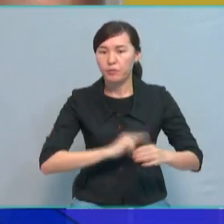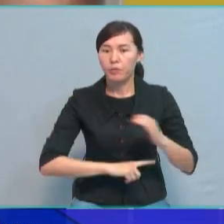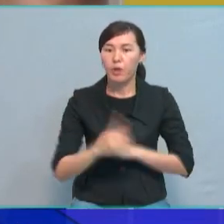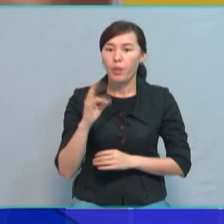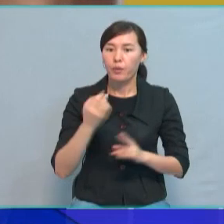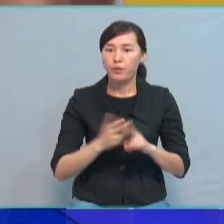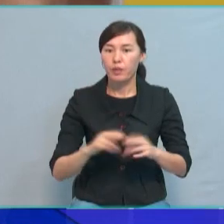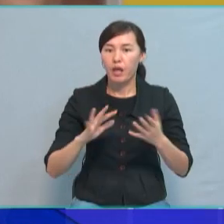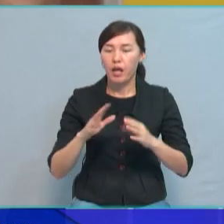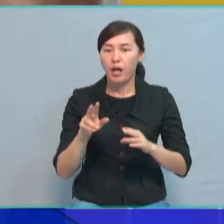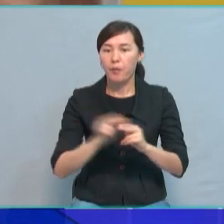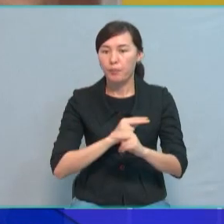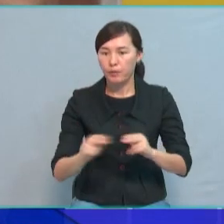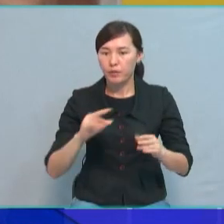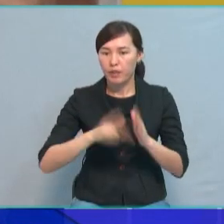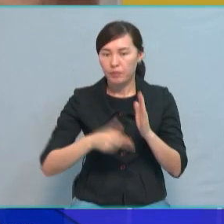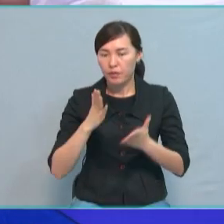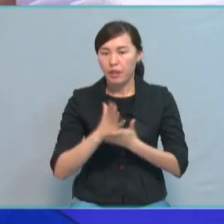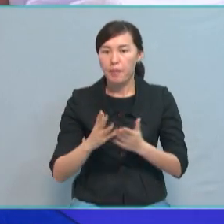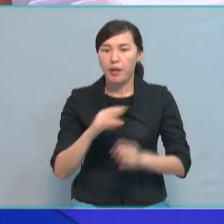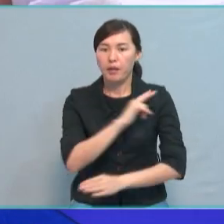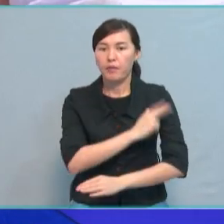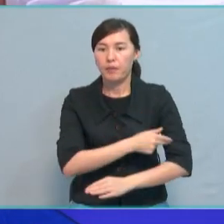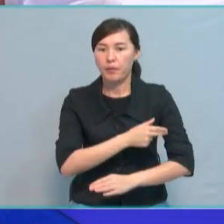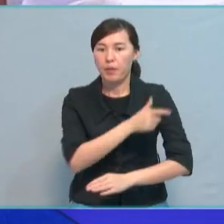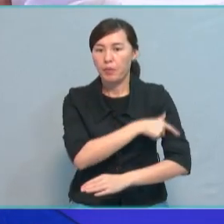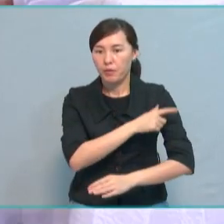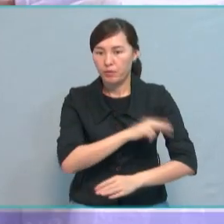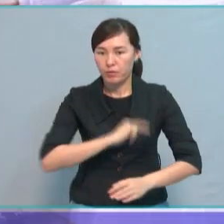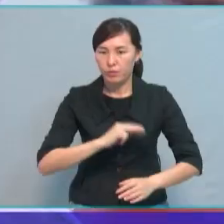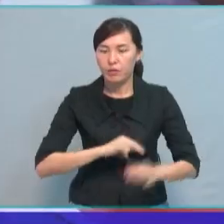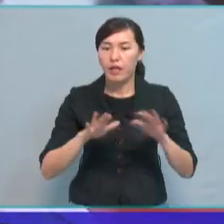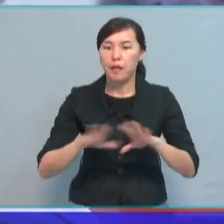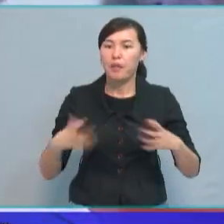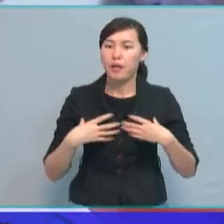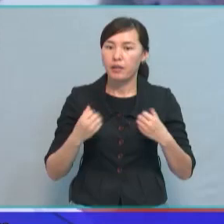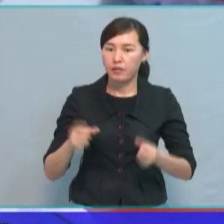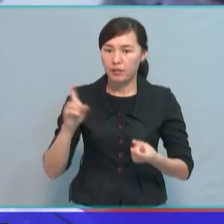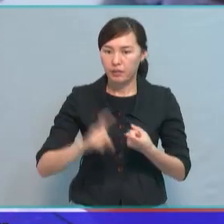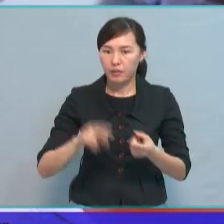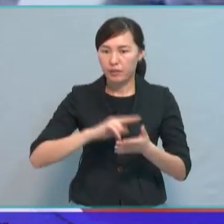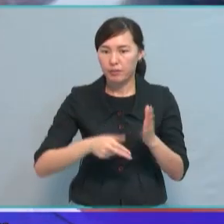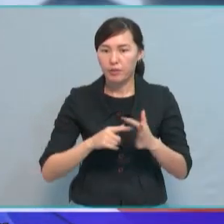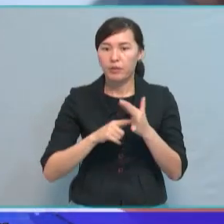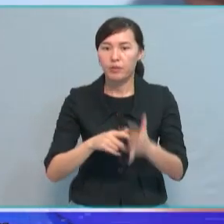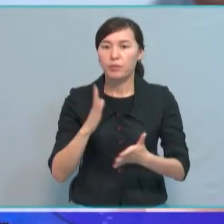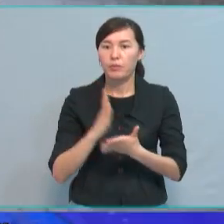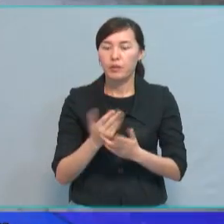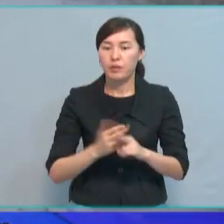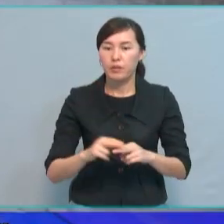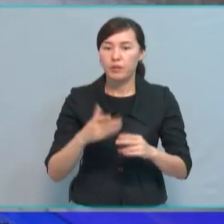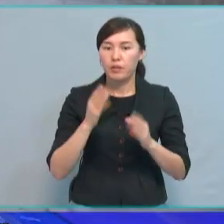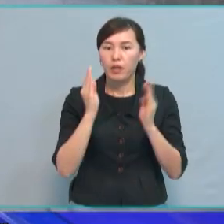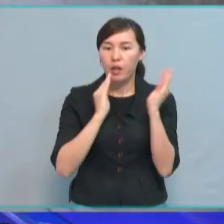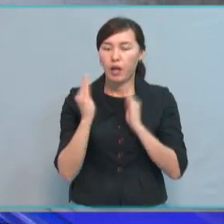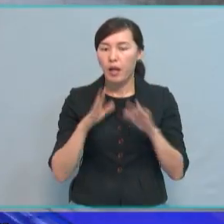Алайда мұнда тек ауру ұқанадың анықтамасы бар тәрбешілер ғана жұмысын бастай алады. Бүлдіршіндерін ден сауғанда қатысты анықтамат ала бетіледі. Сұлылық